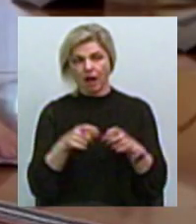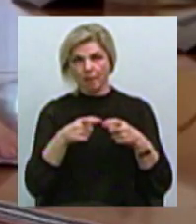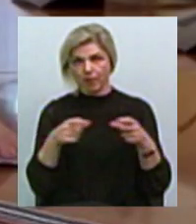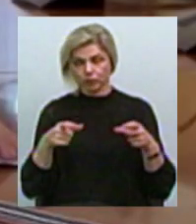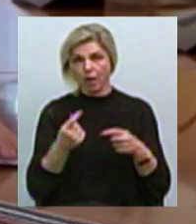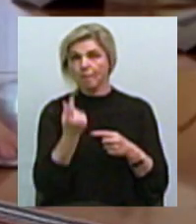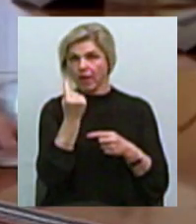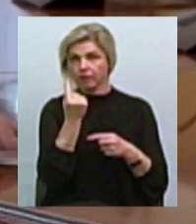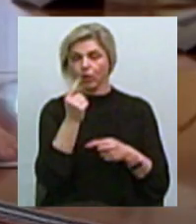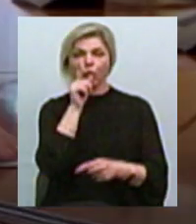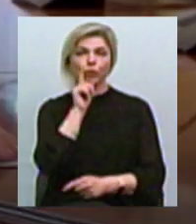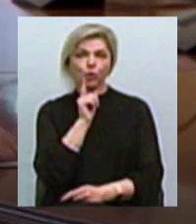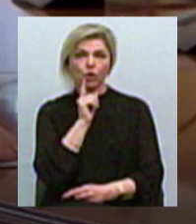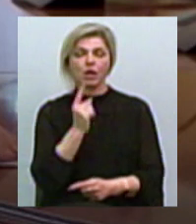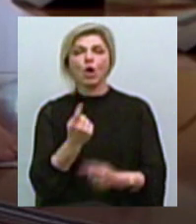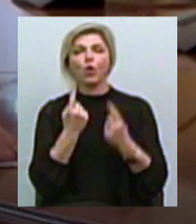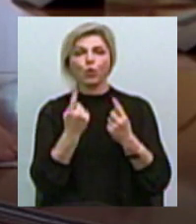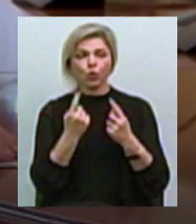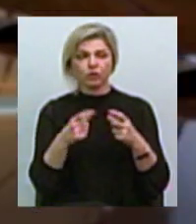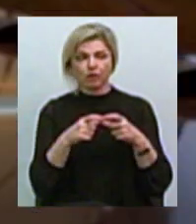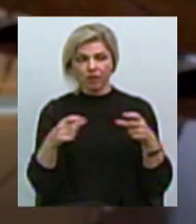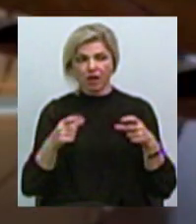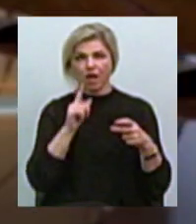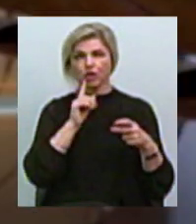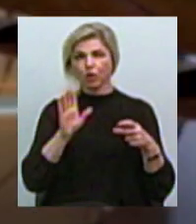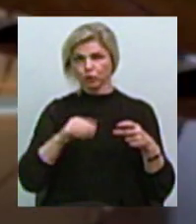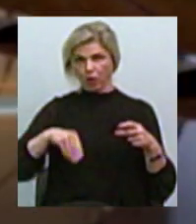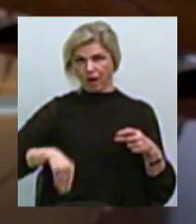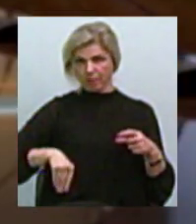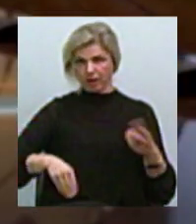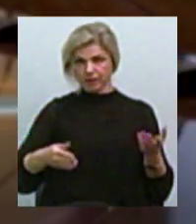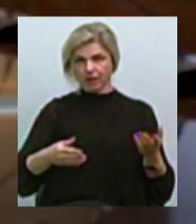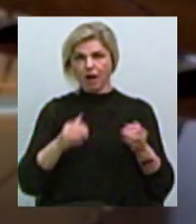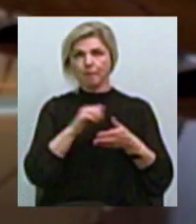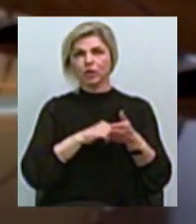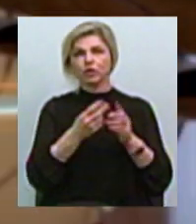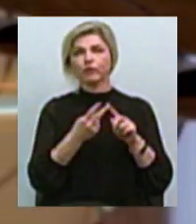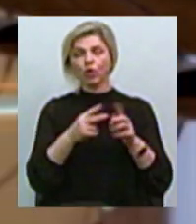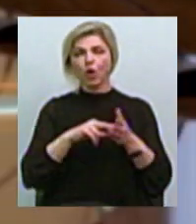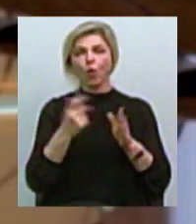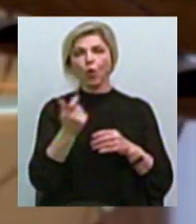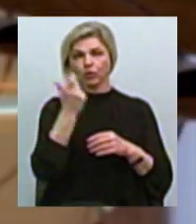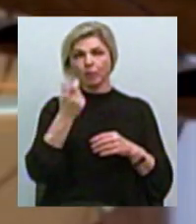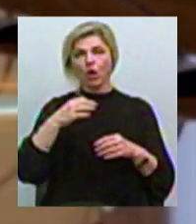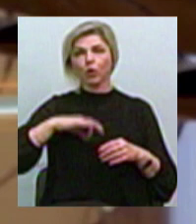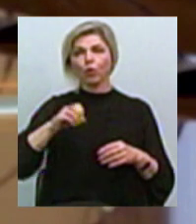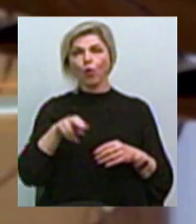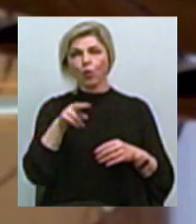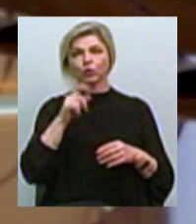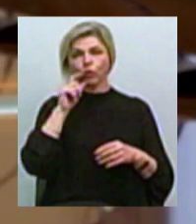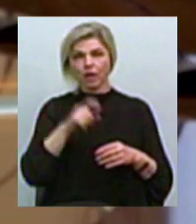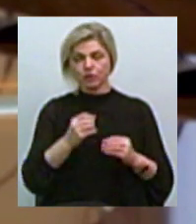зручність Великі стоси банкнот незручно носити в гаманці Причина друга – економічна доцільність Доходи українців зростають